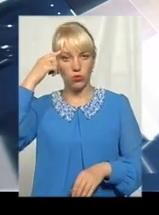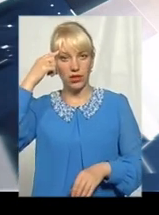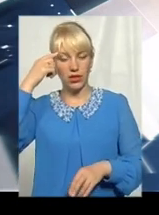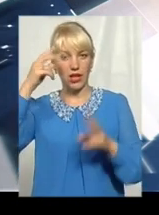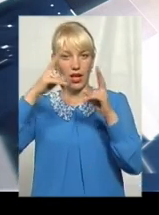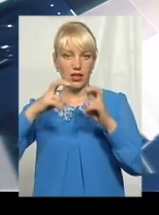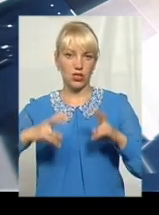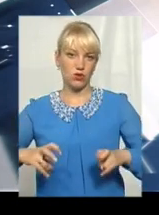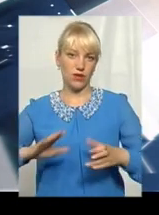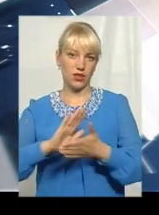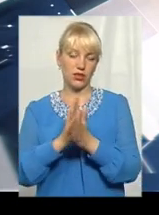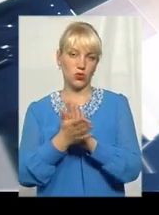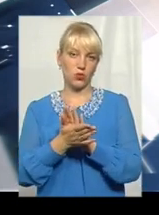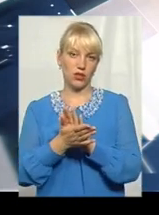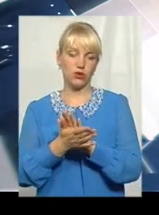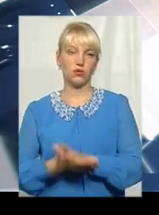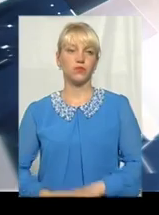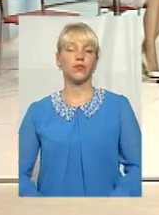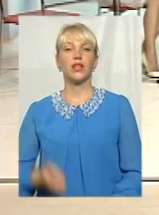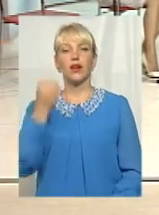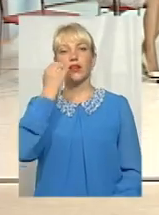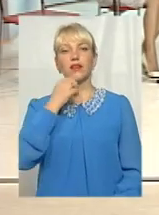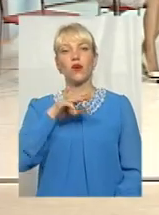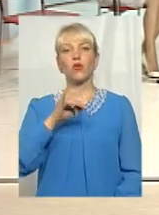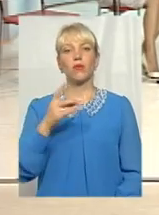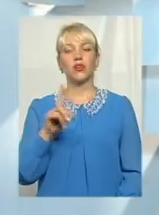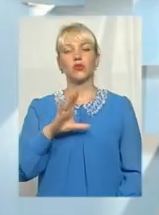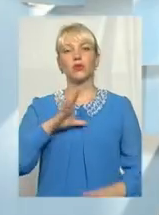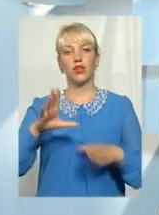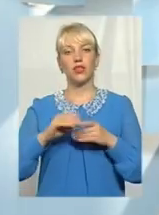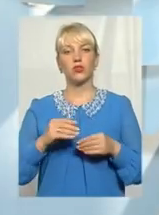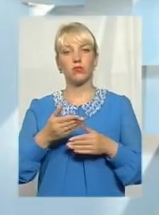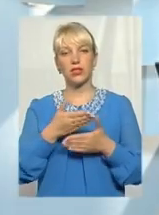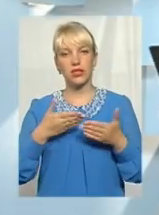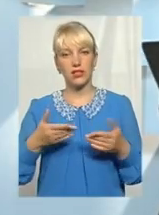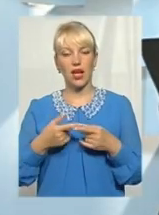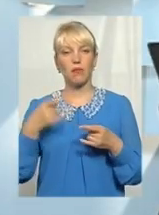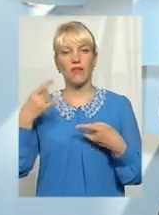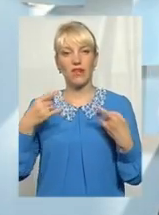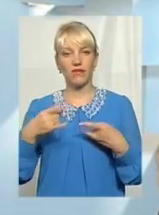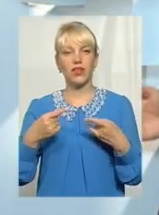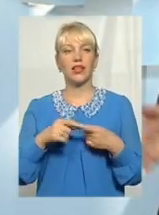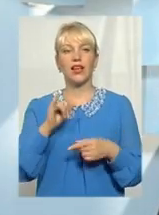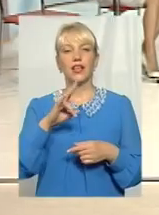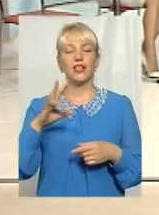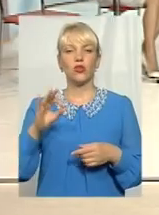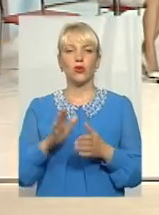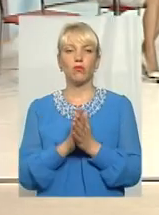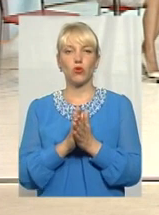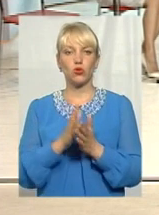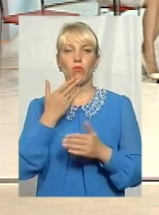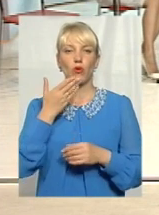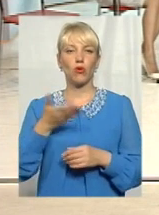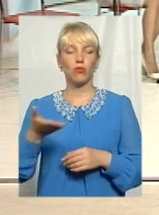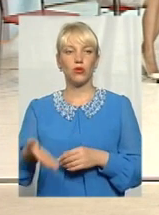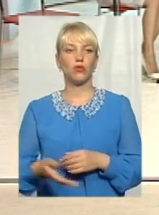аналізувати ситуацію. Дякую, Марія, що були з нами на зв'язку, дякую, що були у нашому ефірі, і, пані Іно, прошу прокоментувати